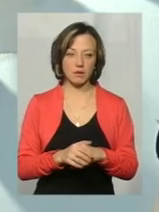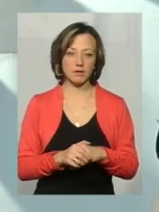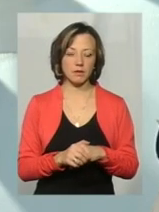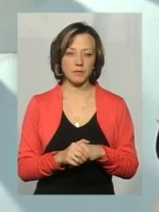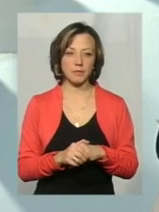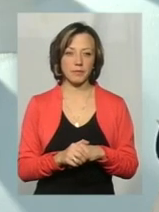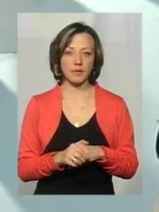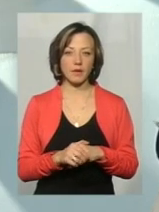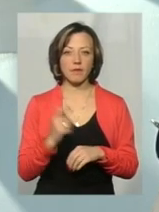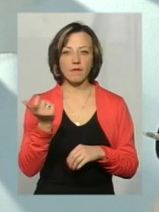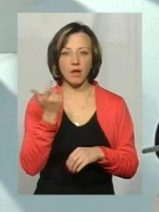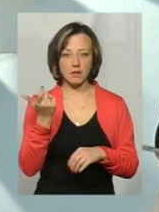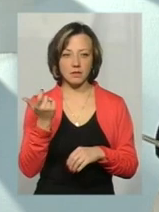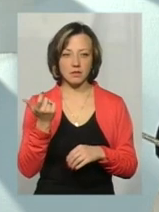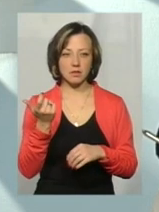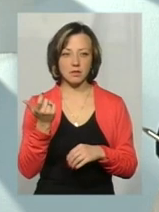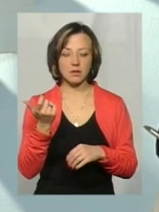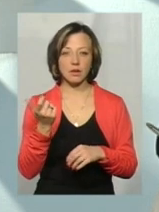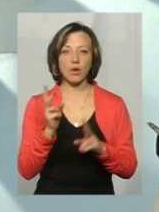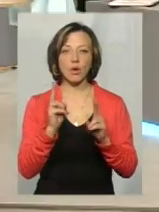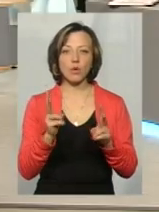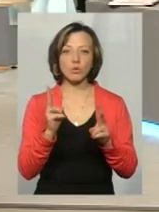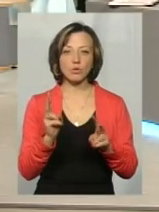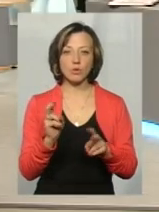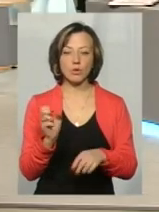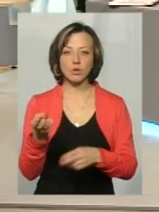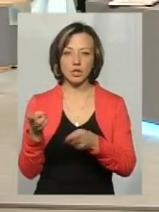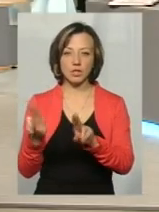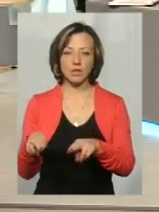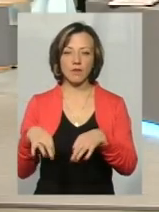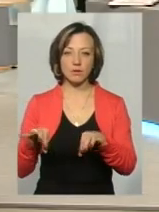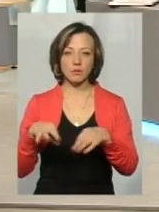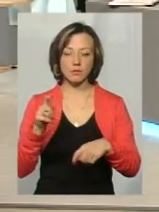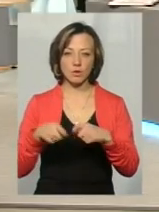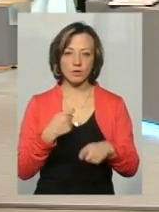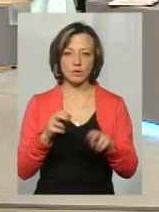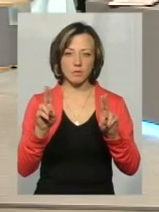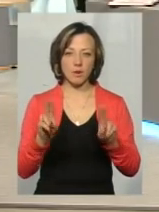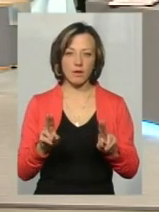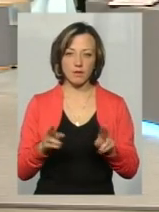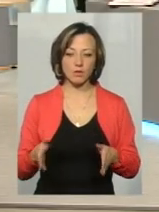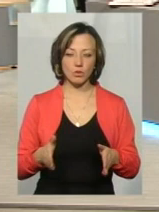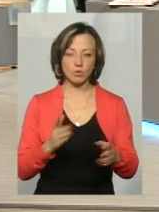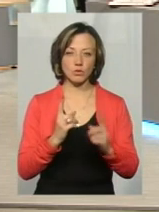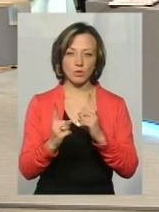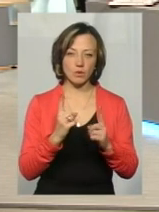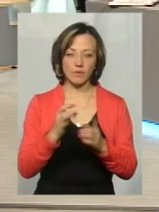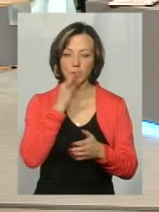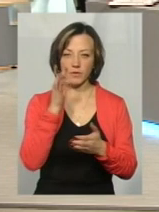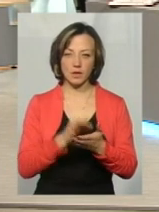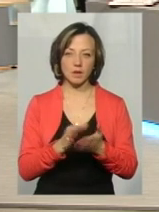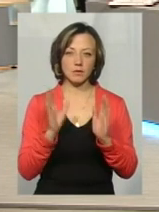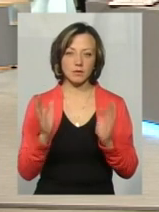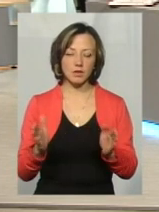чи власник автомобіля? Хто паркував, хто залишав автомобіль з порушенням правил дорожнього руху, той буде нести адміністративну відповідальність